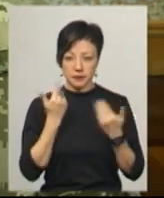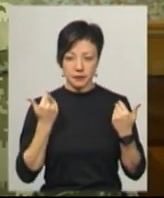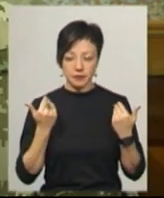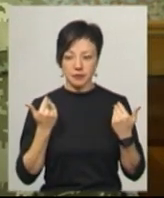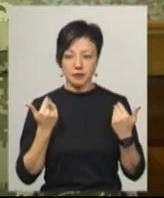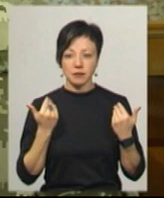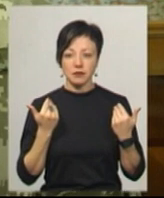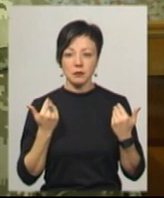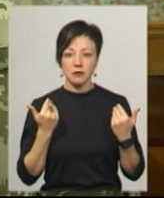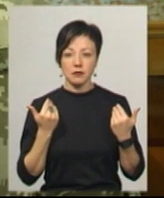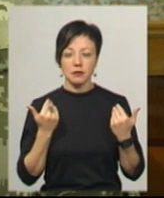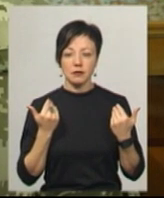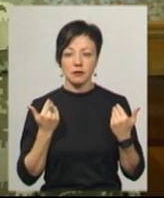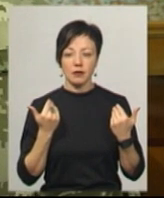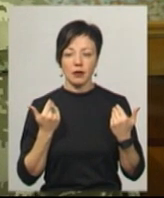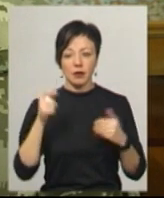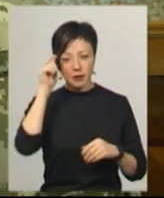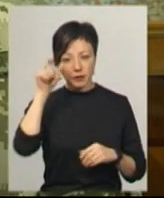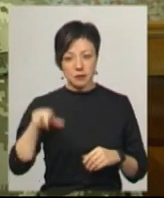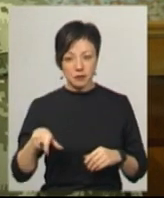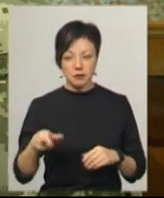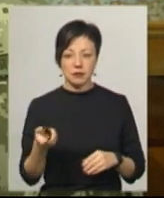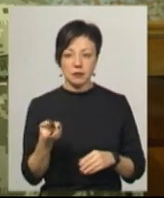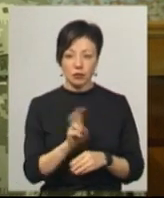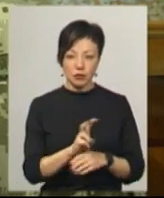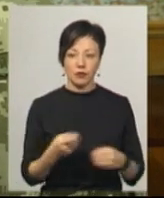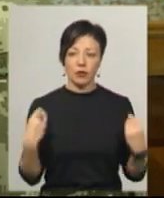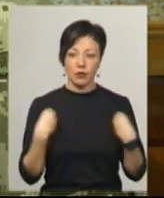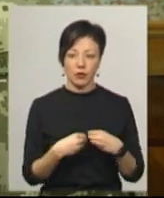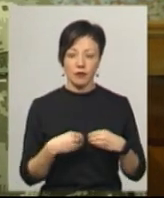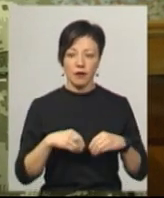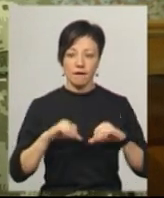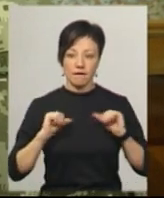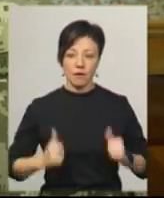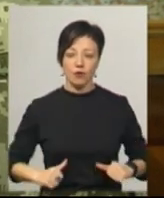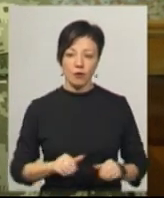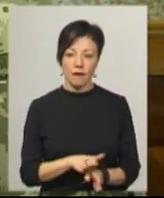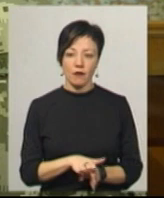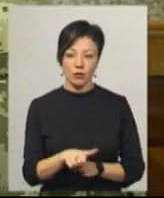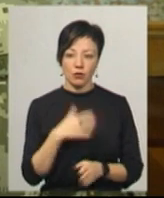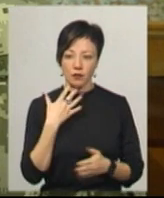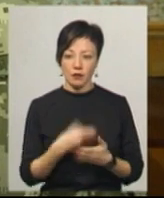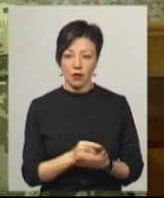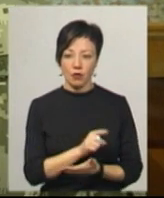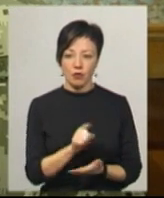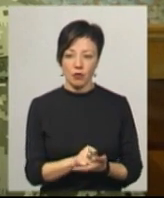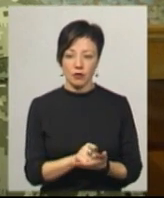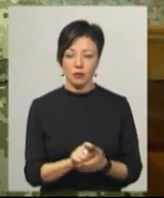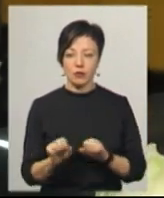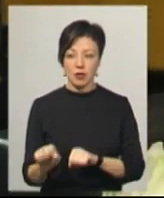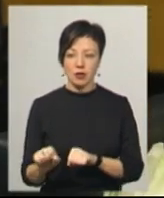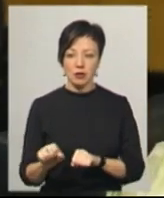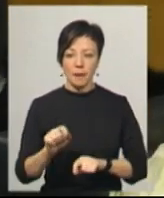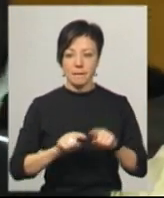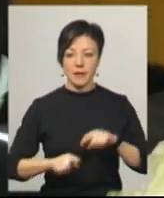який прийшов, одів форму і виконував свій обов'язок по захисту